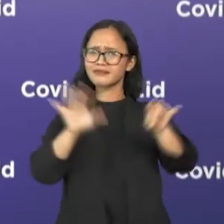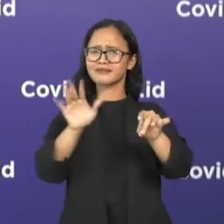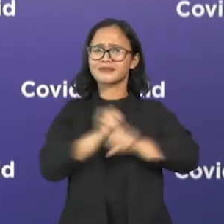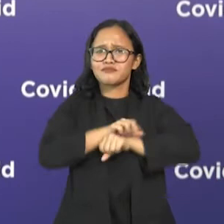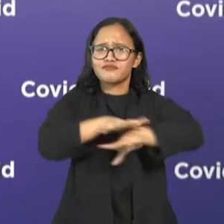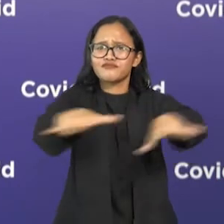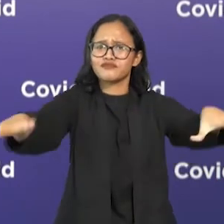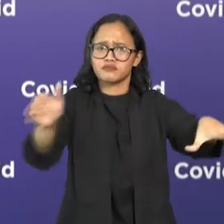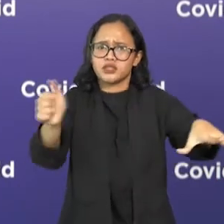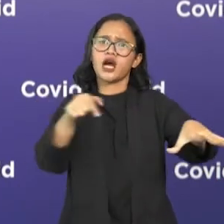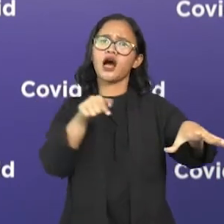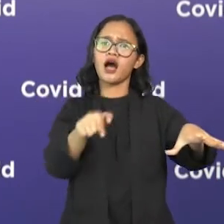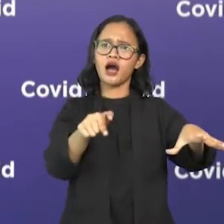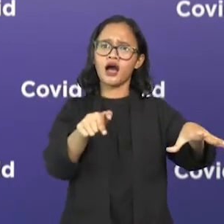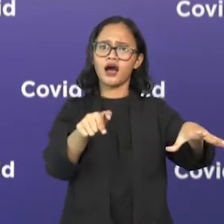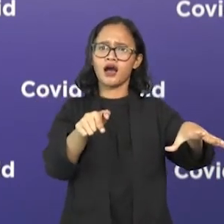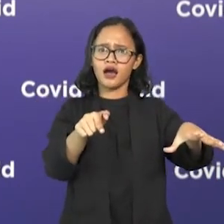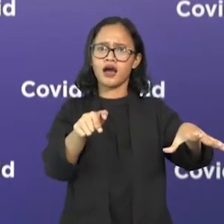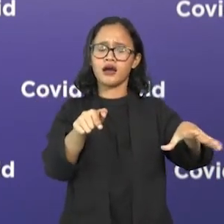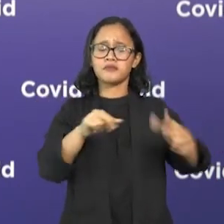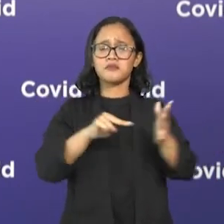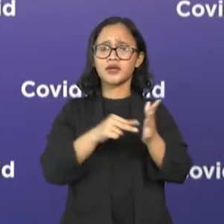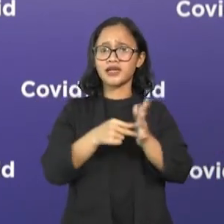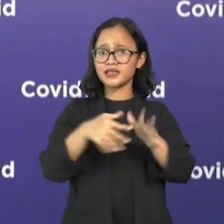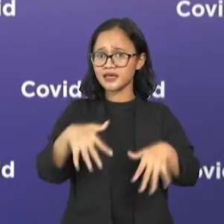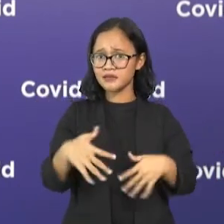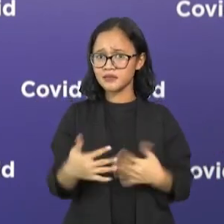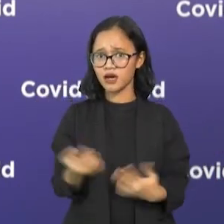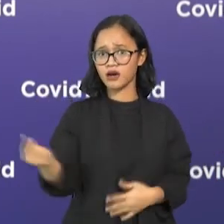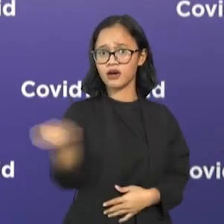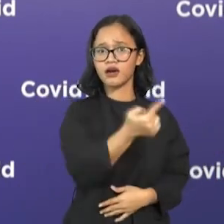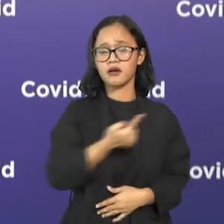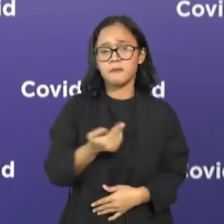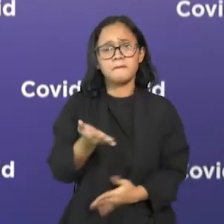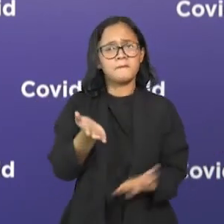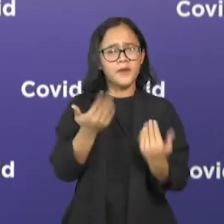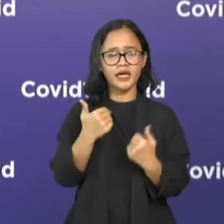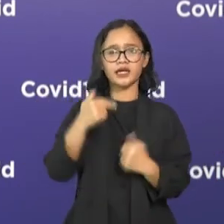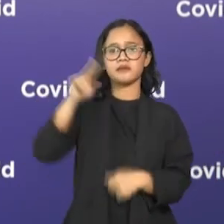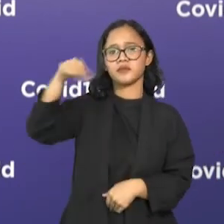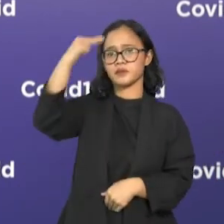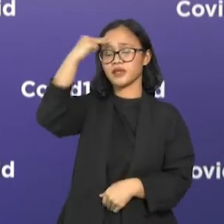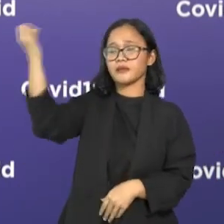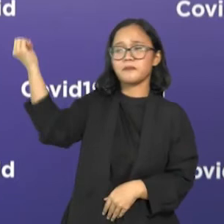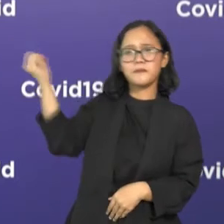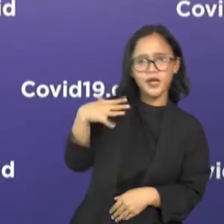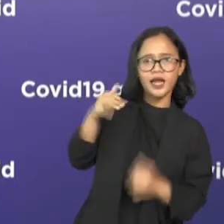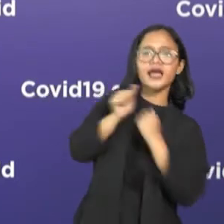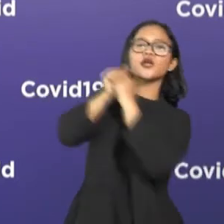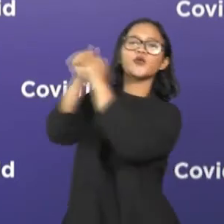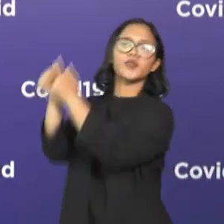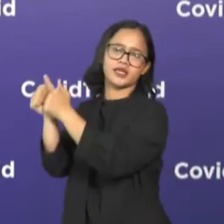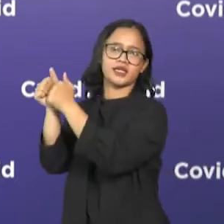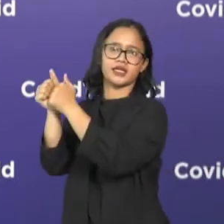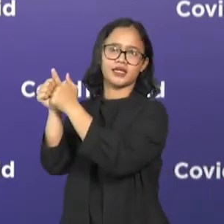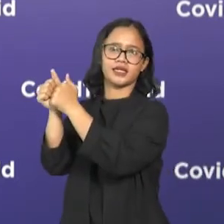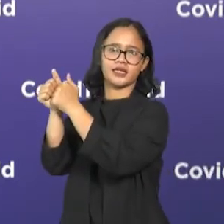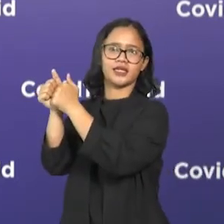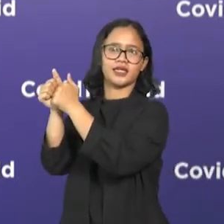karenanya, kita wajib mematuhi anjuran pemerintah dalam hal ini